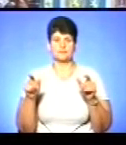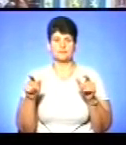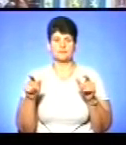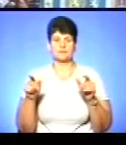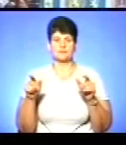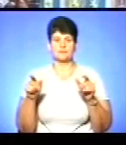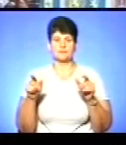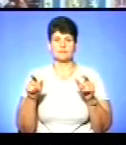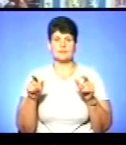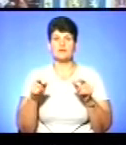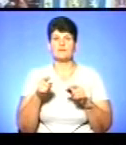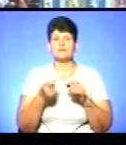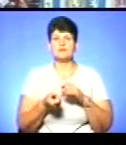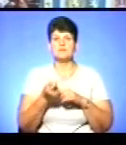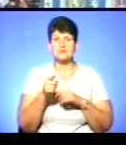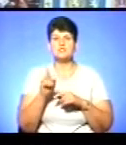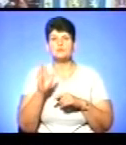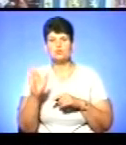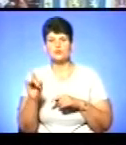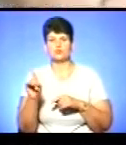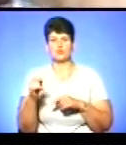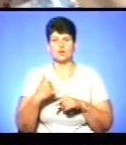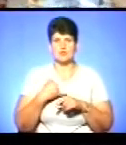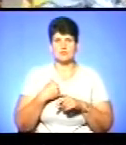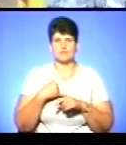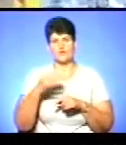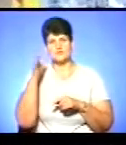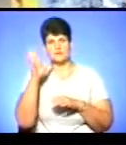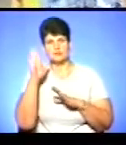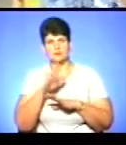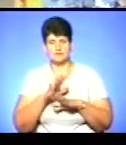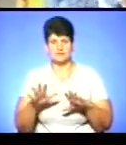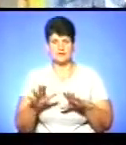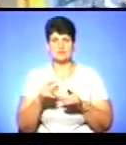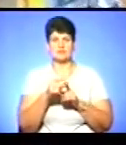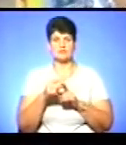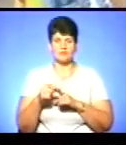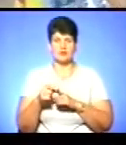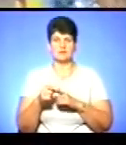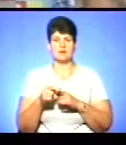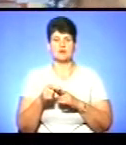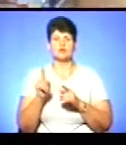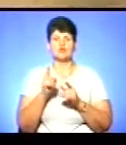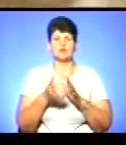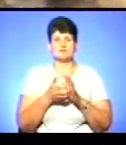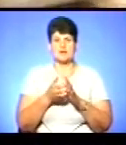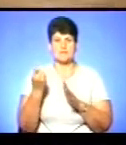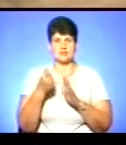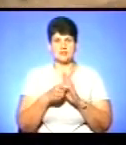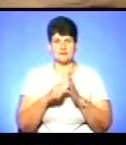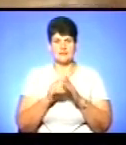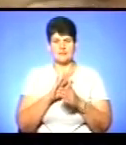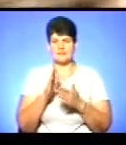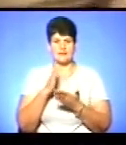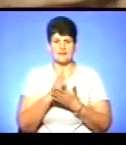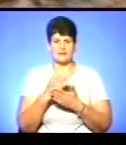фактори, які говорять про те, чи буде наш щось у світі, чи не буде. За словами директора школи, речі, яких зараз не вистачає для першокласників, не є